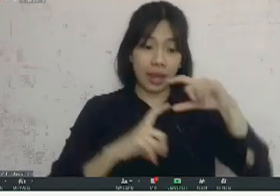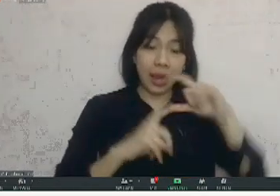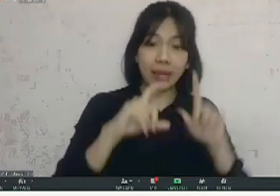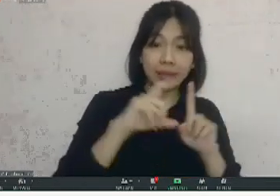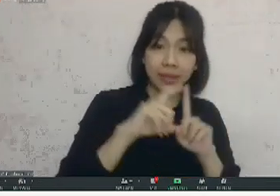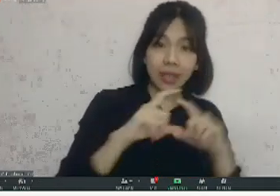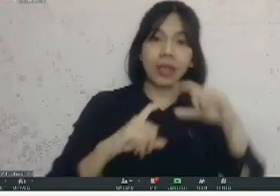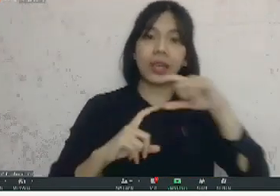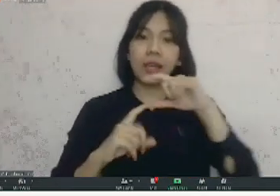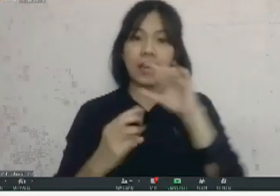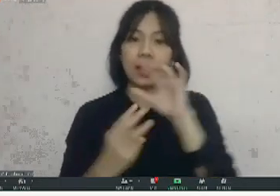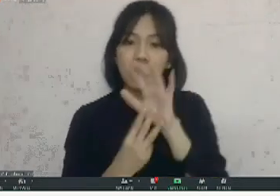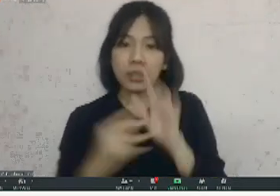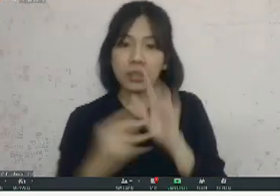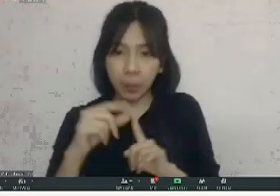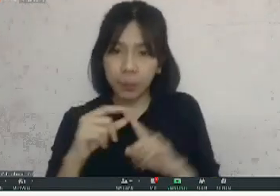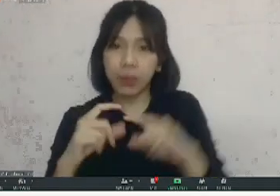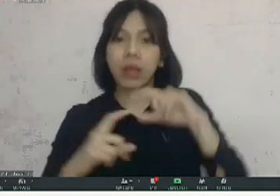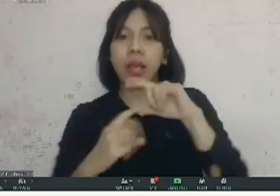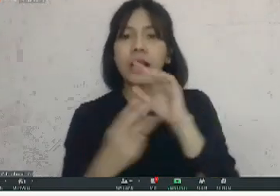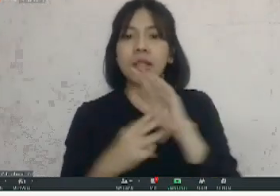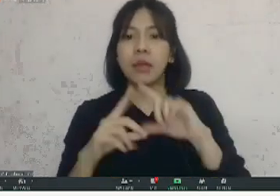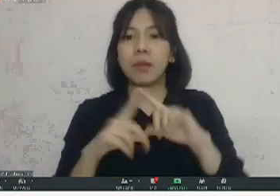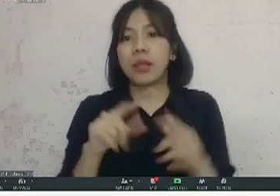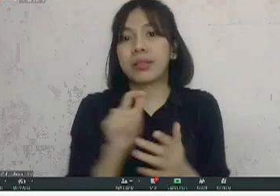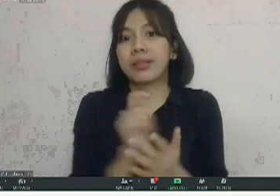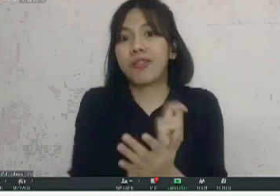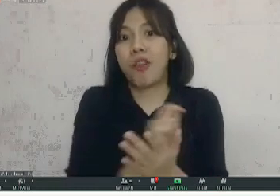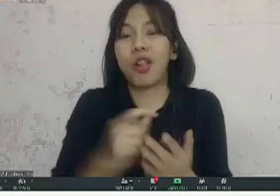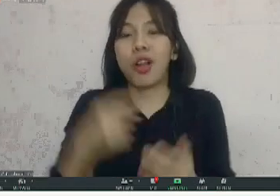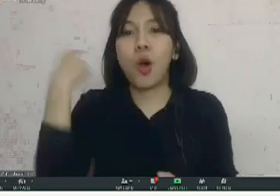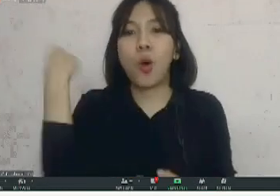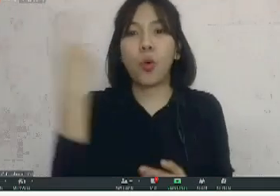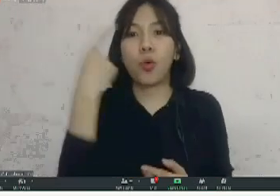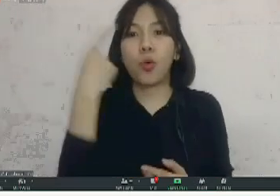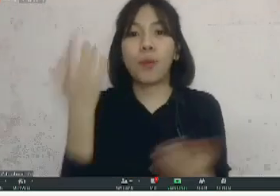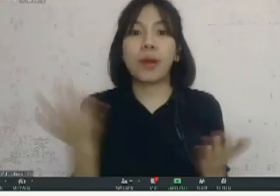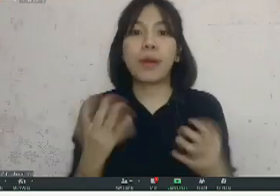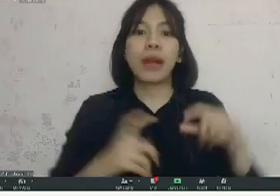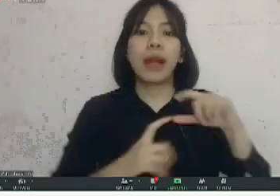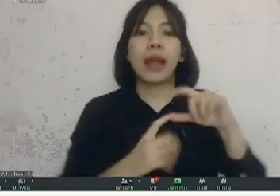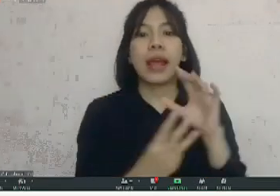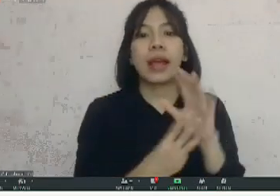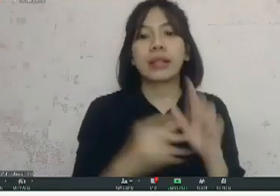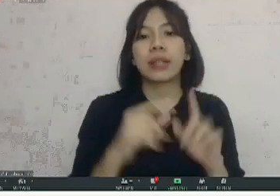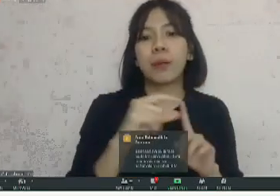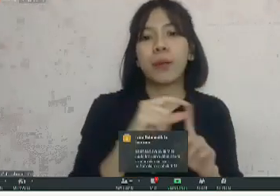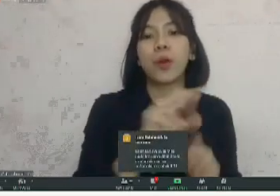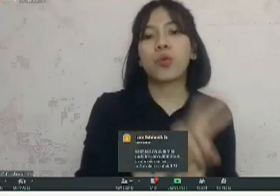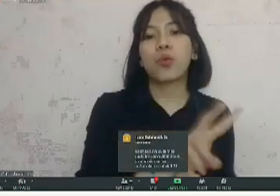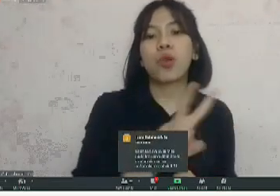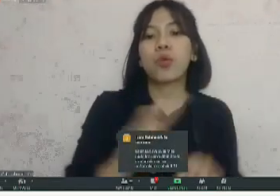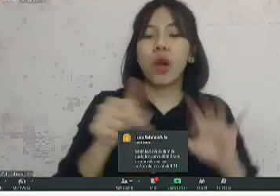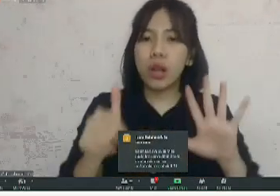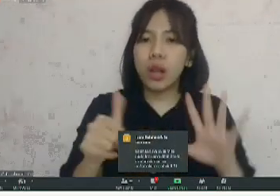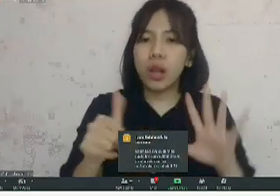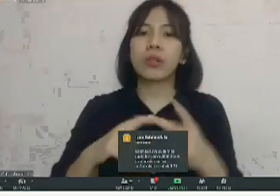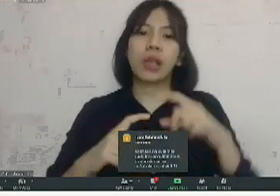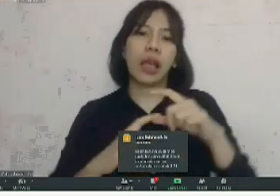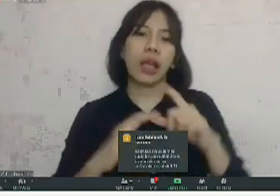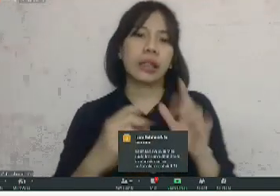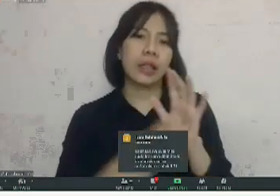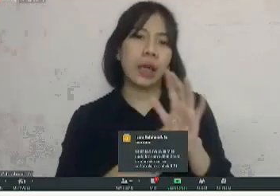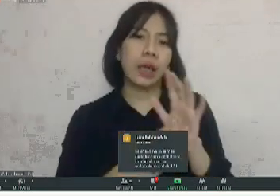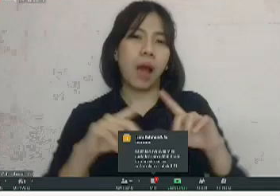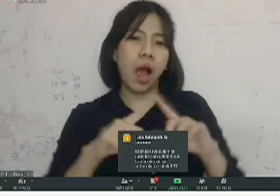SMA itu sekolah di sekolah umum di SMP 226 Jakarta, SMA 6 Jakarta lalu kuliah